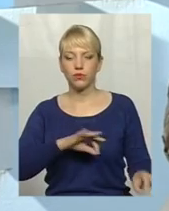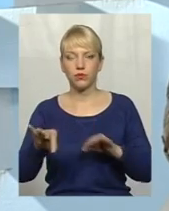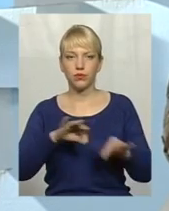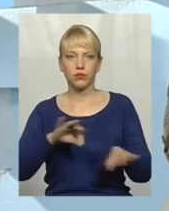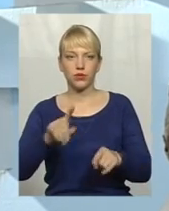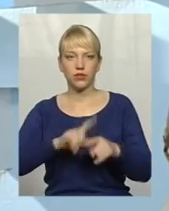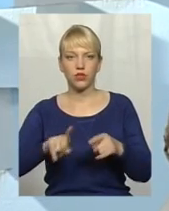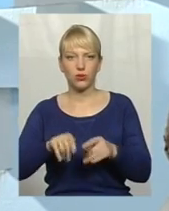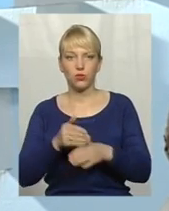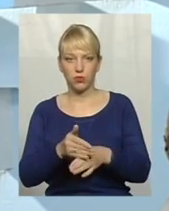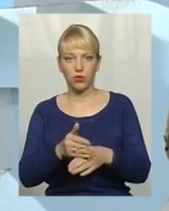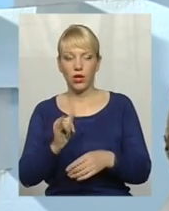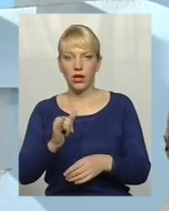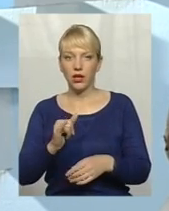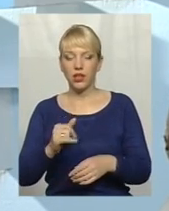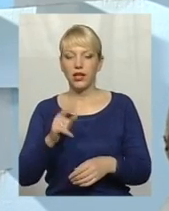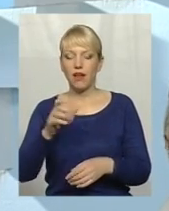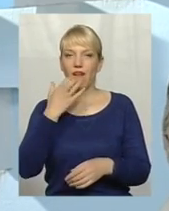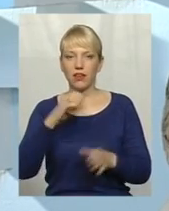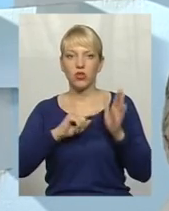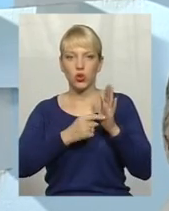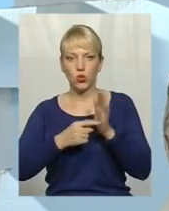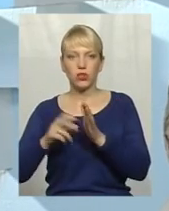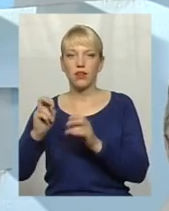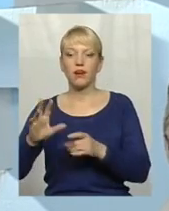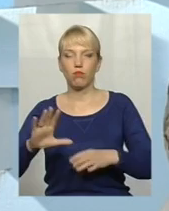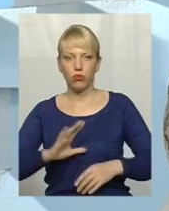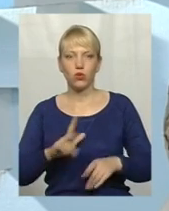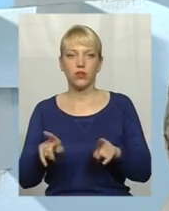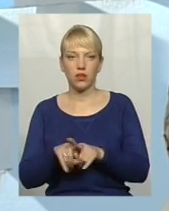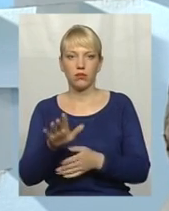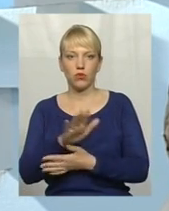не перекрещається. Як ті гарячі точки були, так і вони обстрілюються.